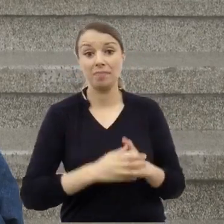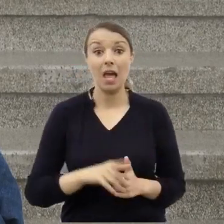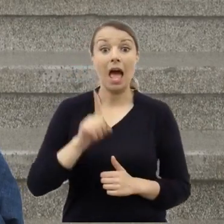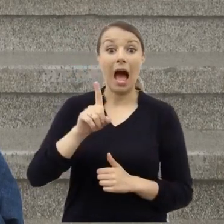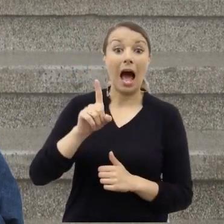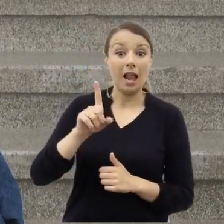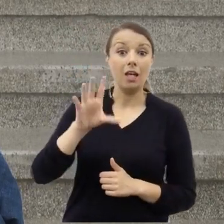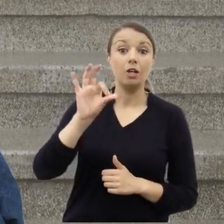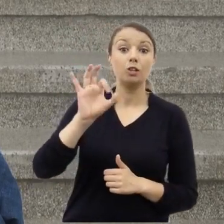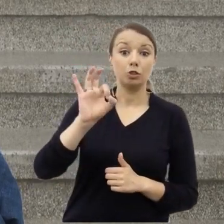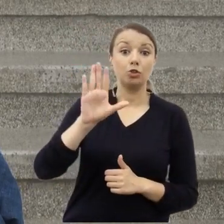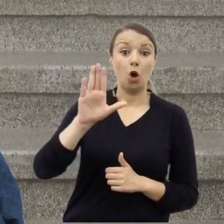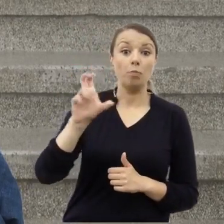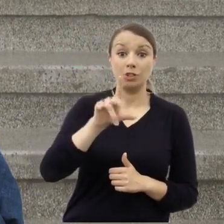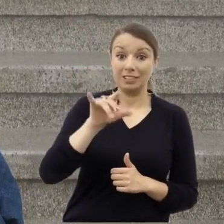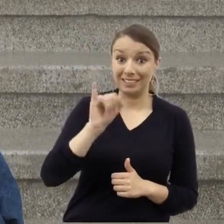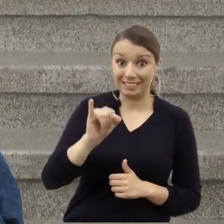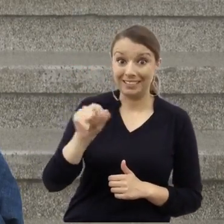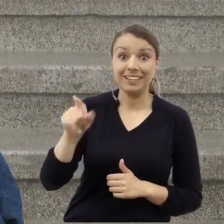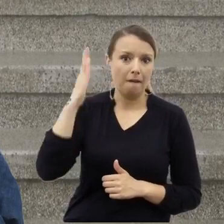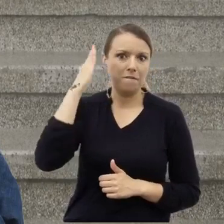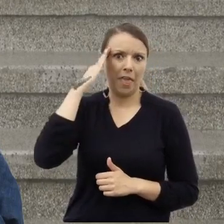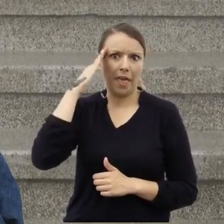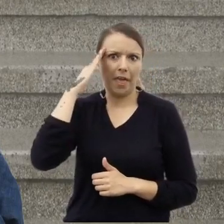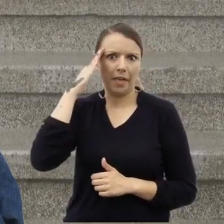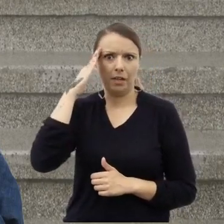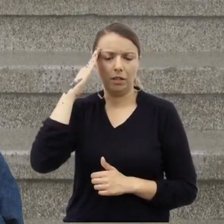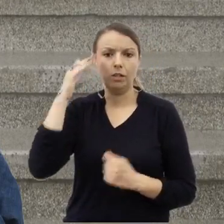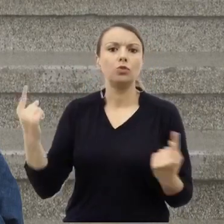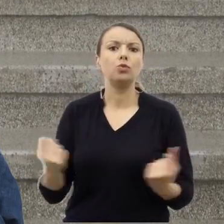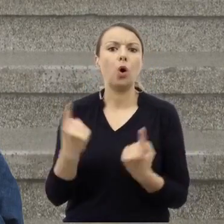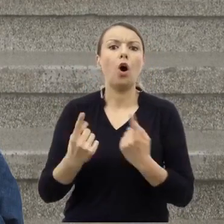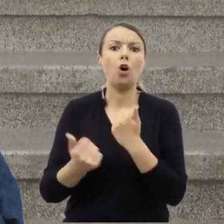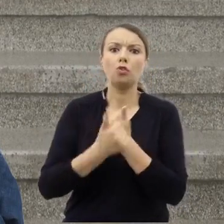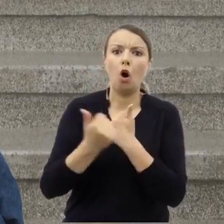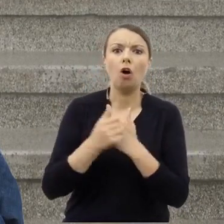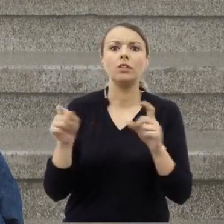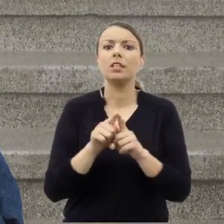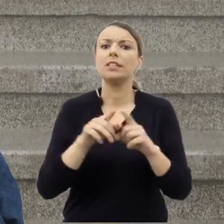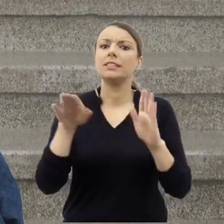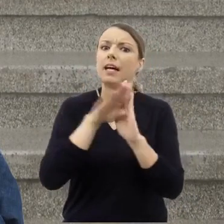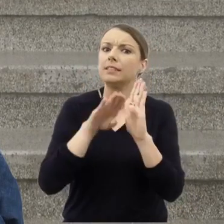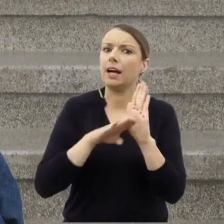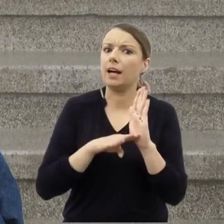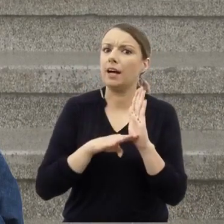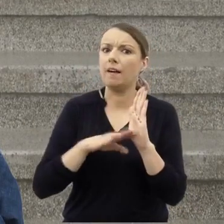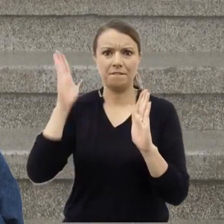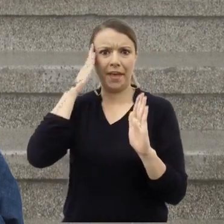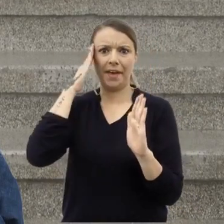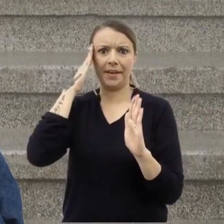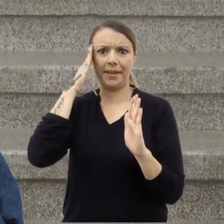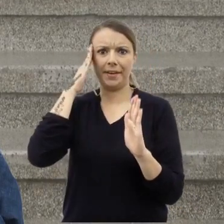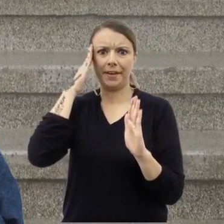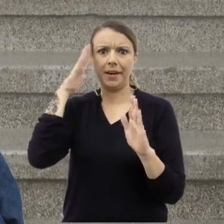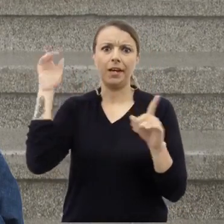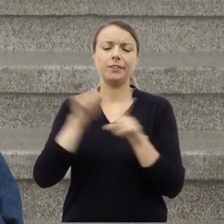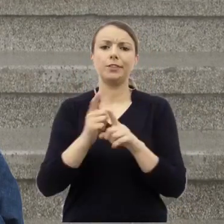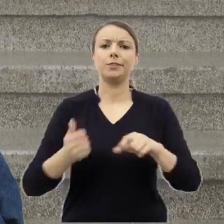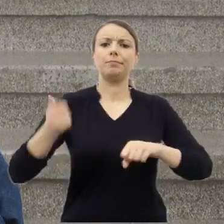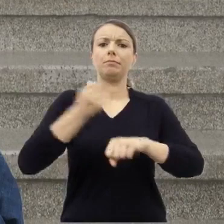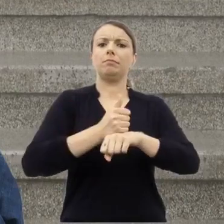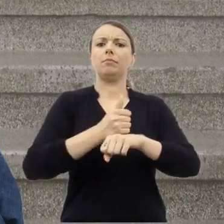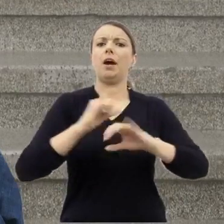są zasady dowodzenia